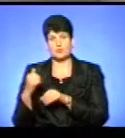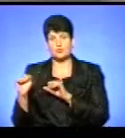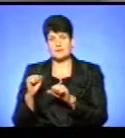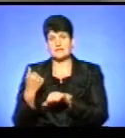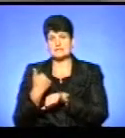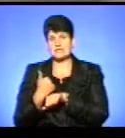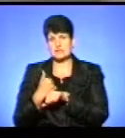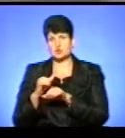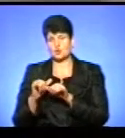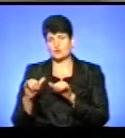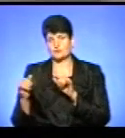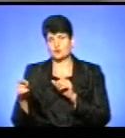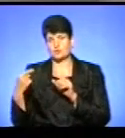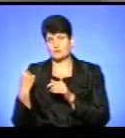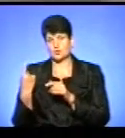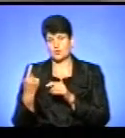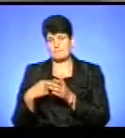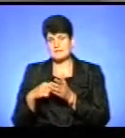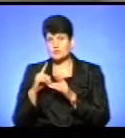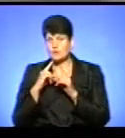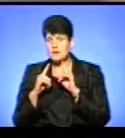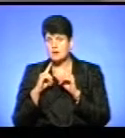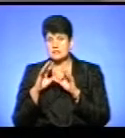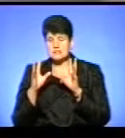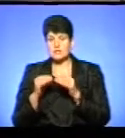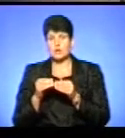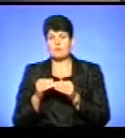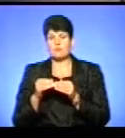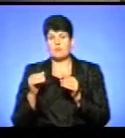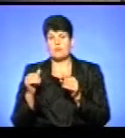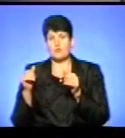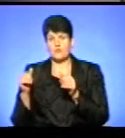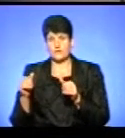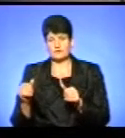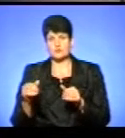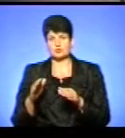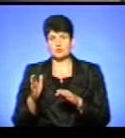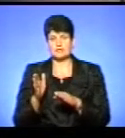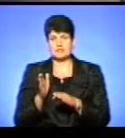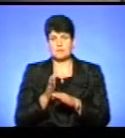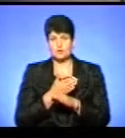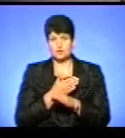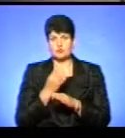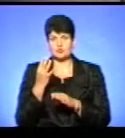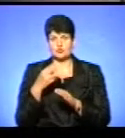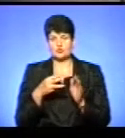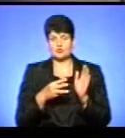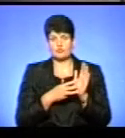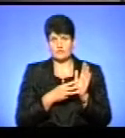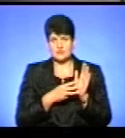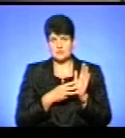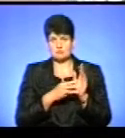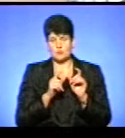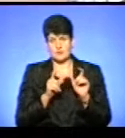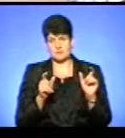розвитку Тернопільської міської ради. Тобто загалом по вивізках і рекламоносіях демонтовано 48 об